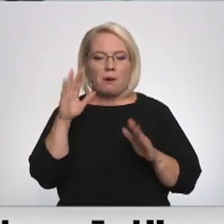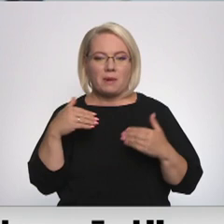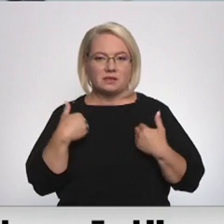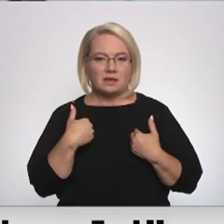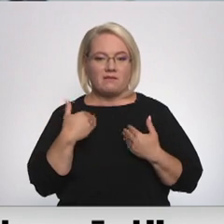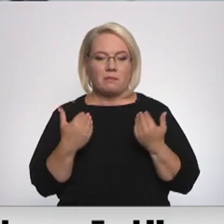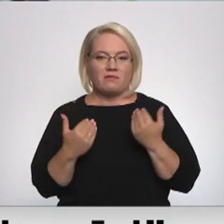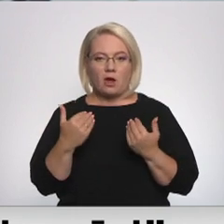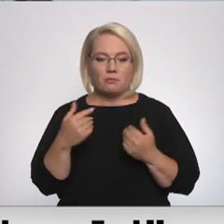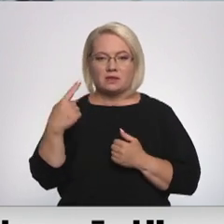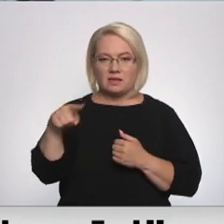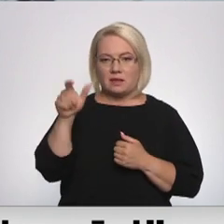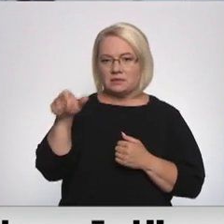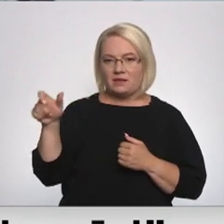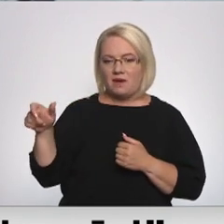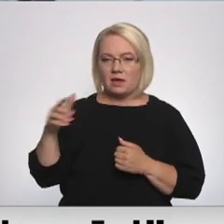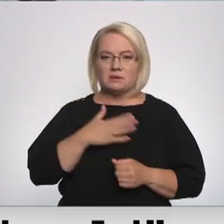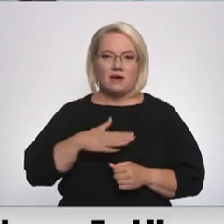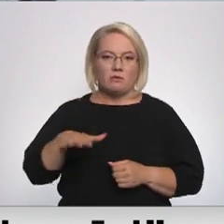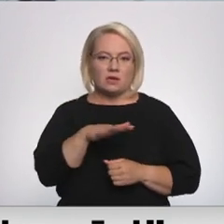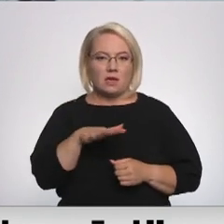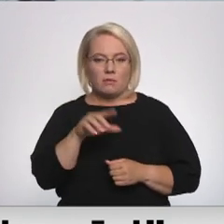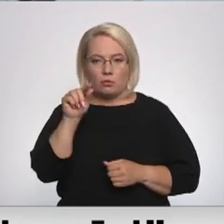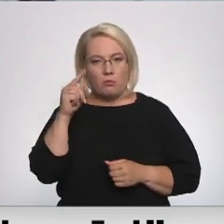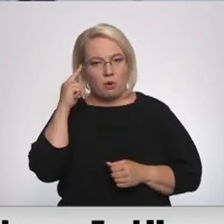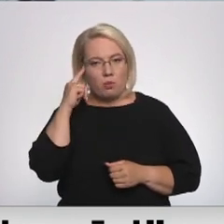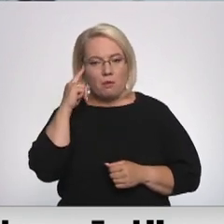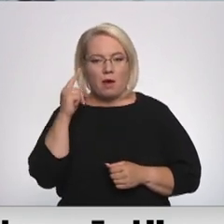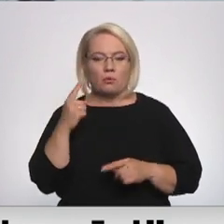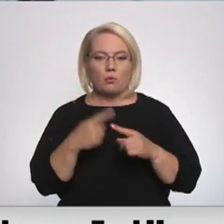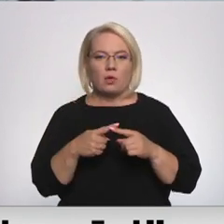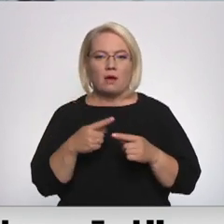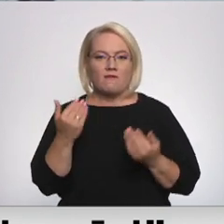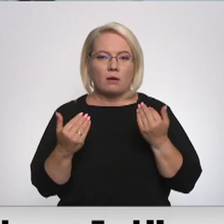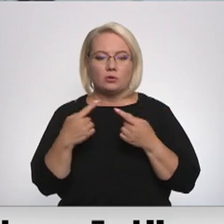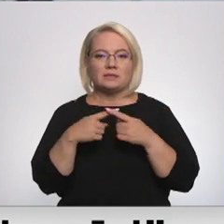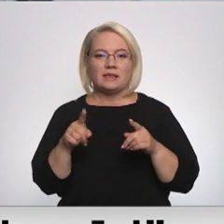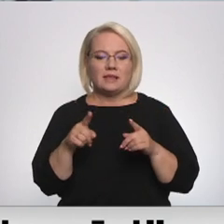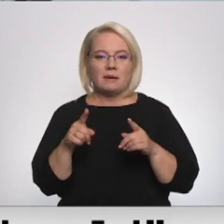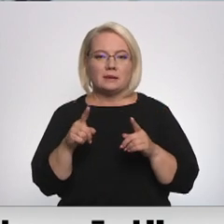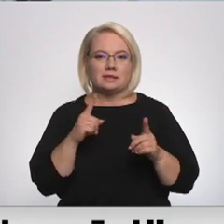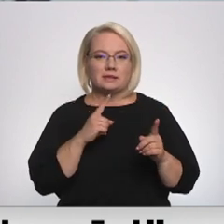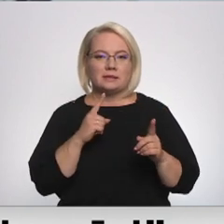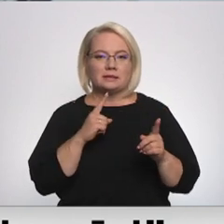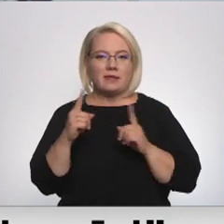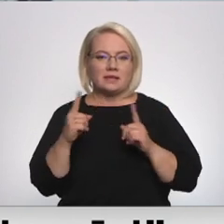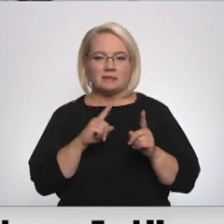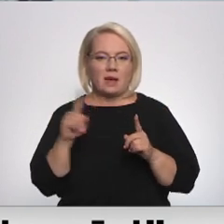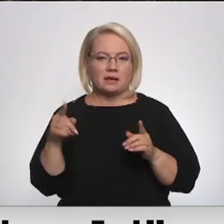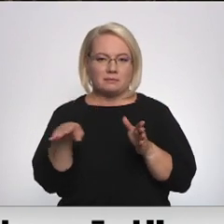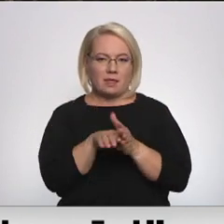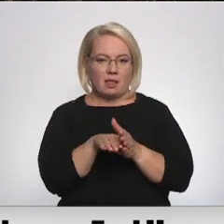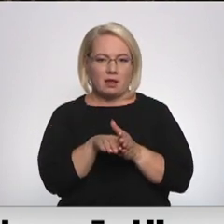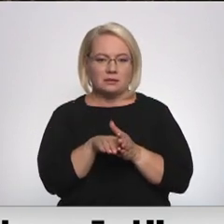bet varbūt par saviem līdzbraucējiem, saviem ģimenes locekļiem, kolēģiem un arī varbūt citiem satiksmas dalībniekiem, kas piedalās ceļu